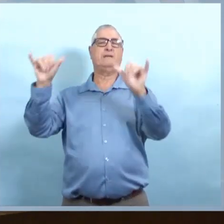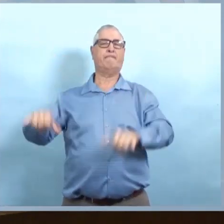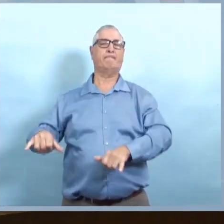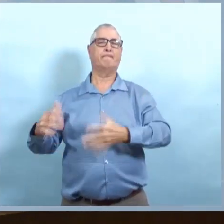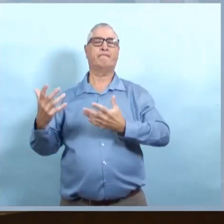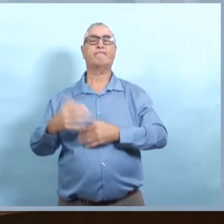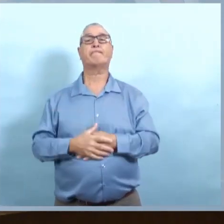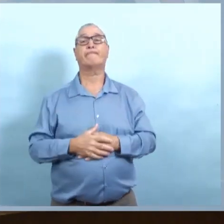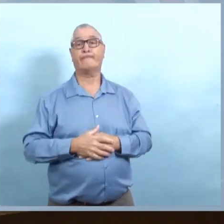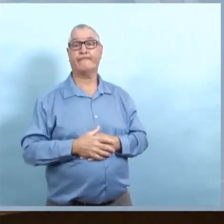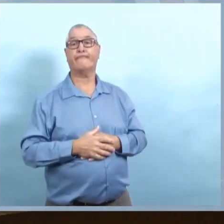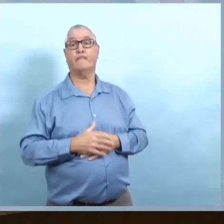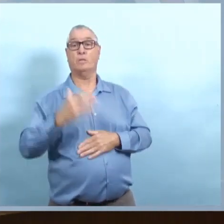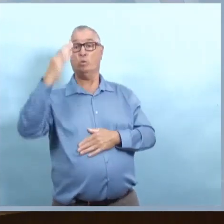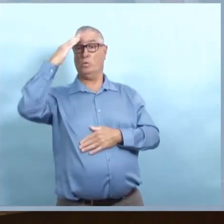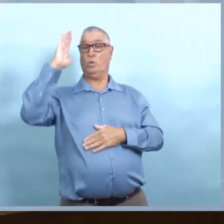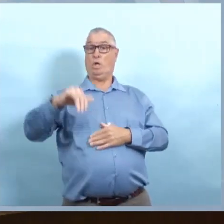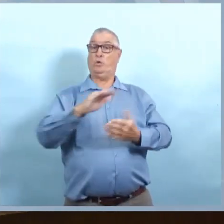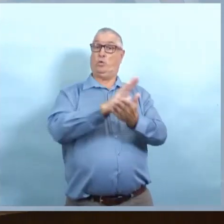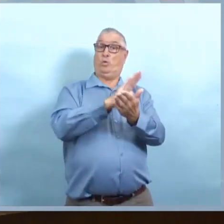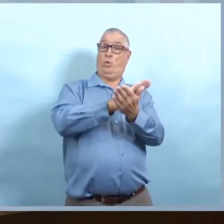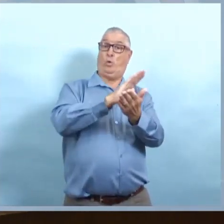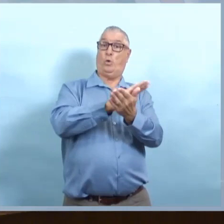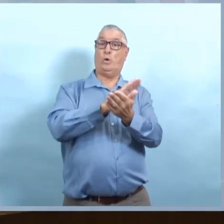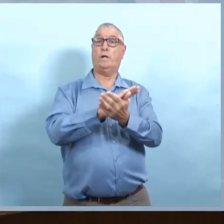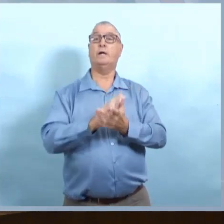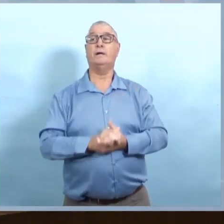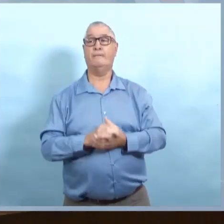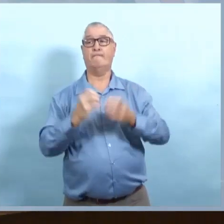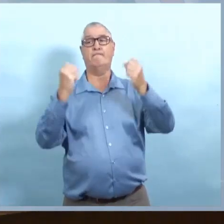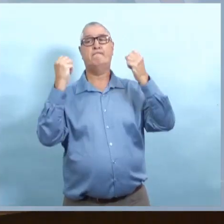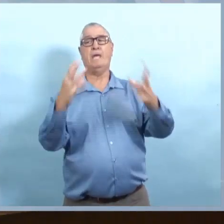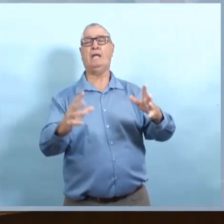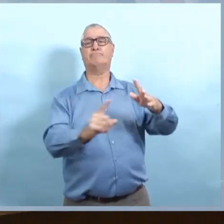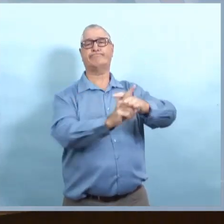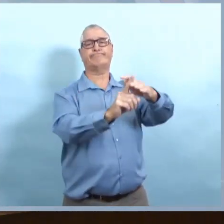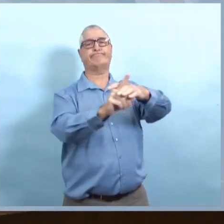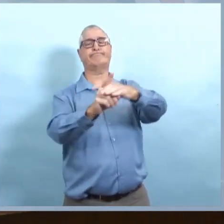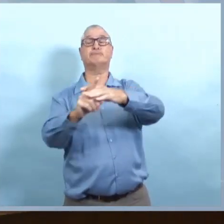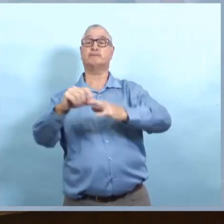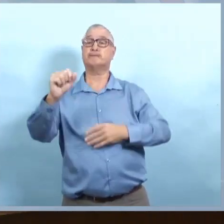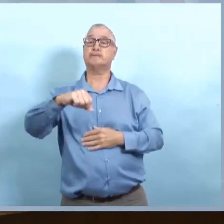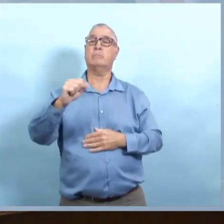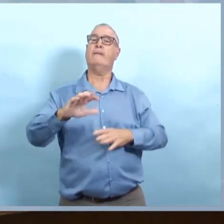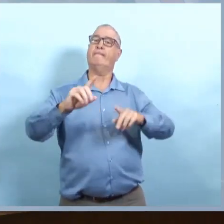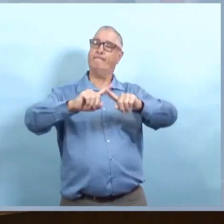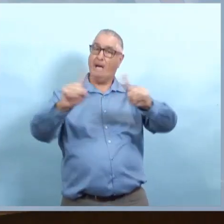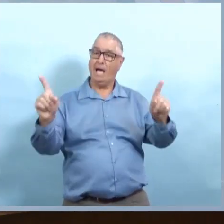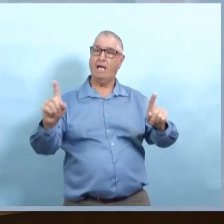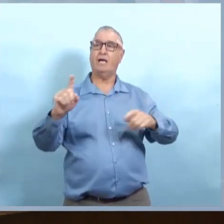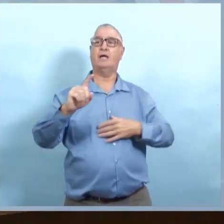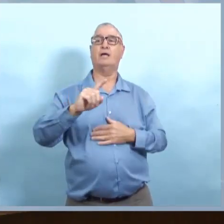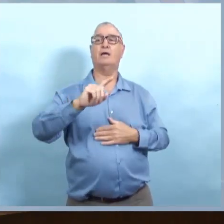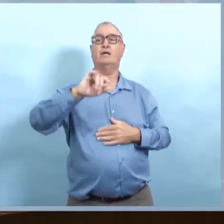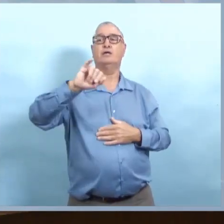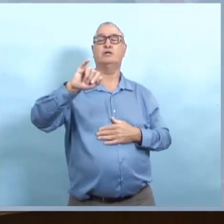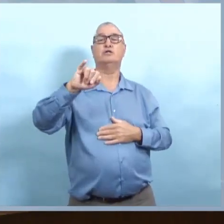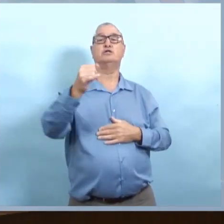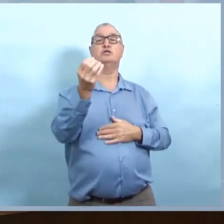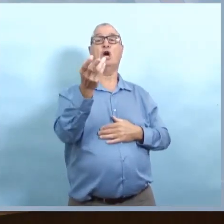Et la santé publique fait ce travail dans le cadre de leurs pratiques professionnelles. doivent déterminer qui est un proche contact. Donc,